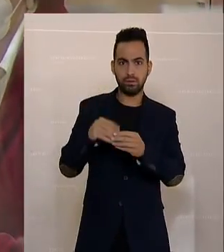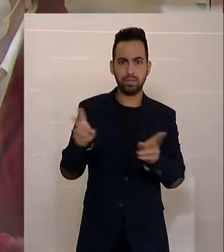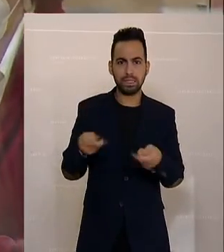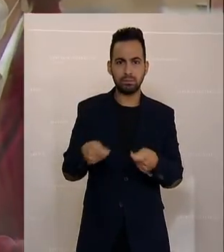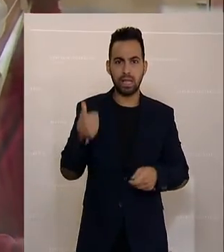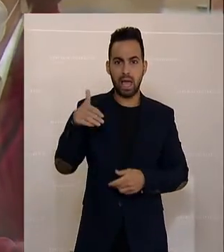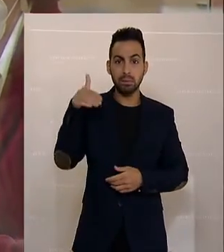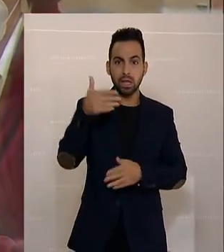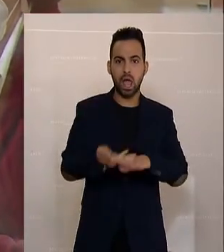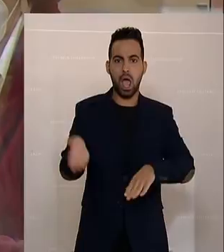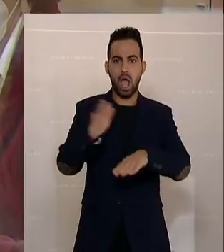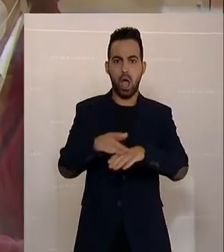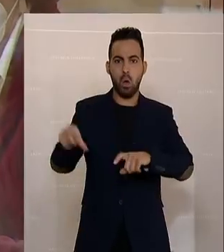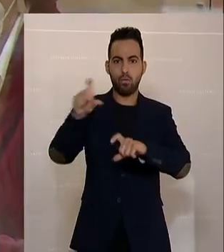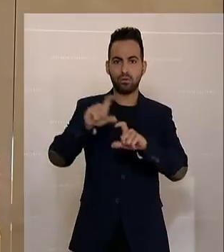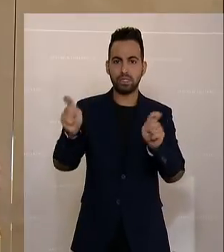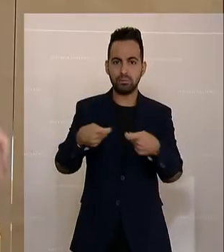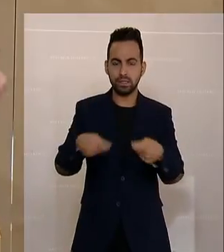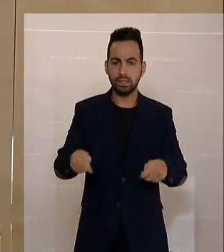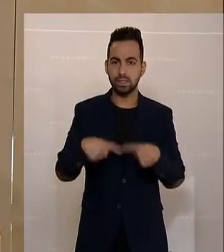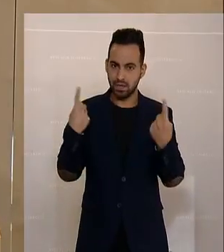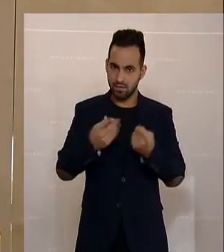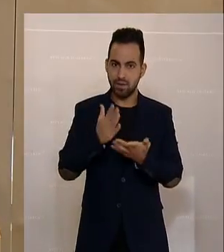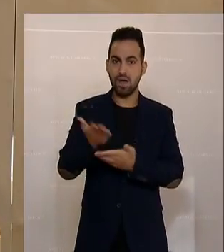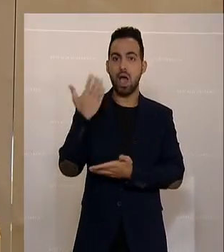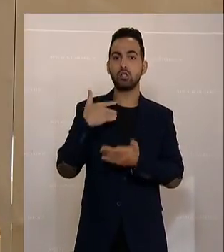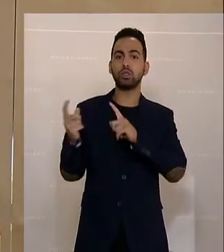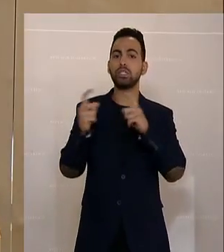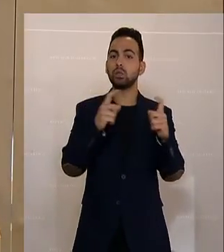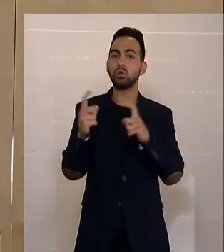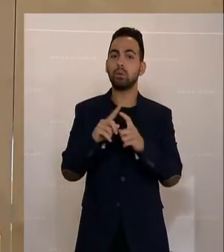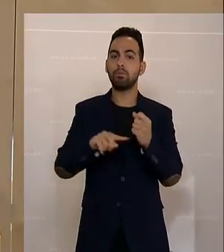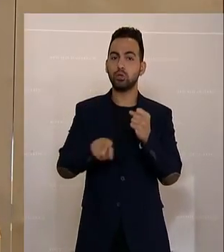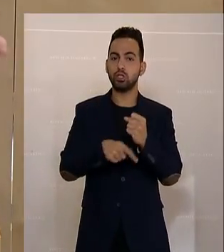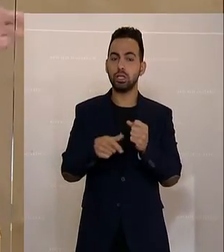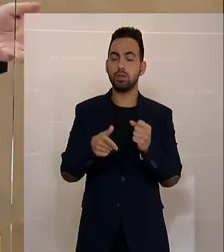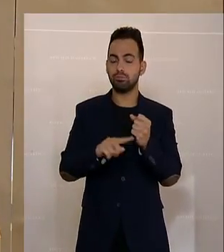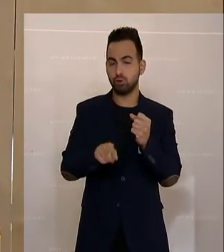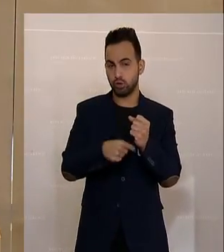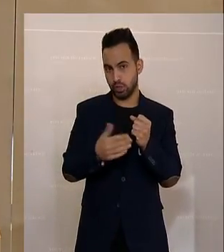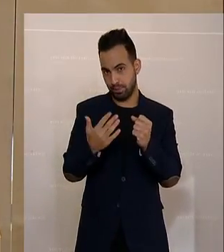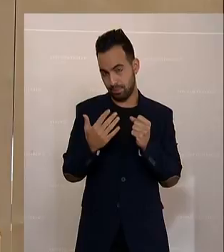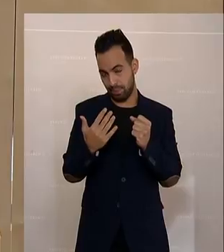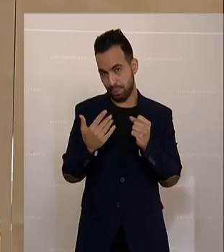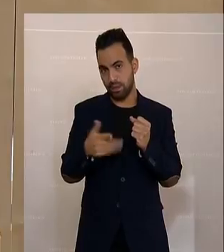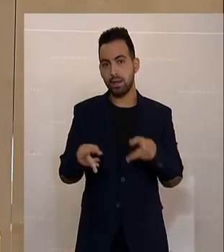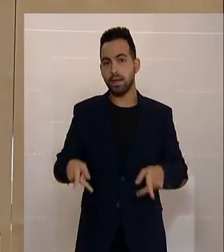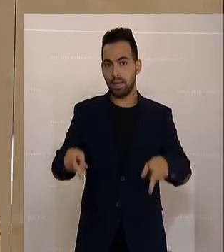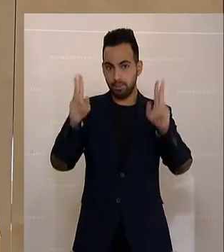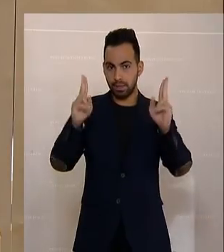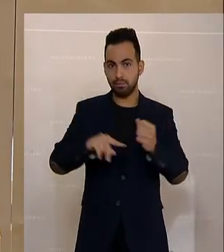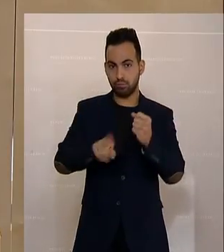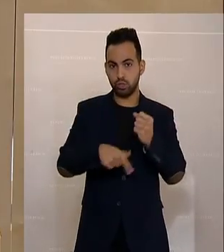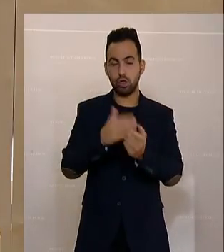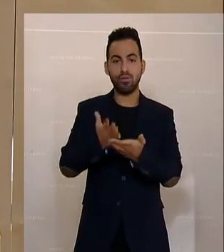Milliarde zusätzlich ausgemacht haben. Und wir haben es ja schon diskutiert bei den Diskussionen im Kapitel fürs Budget.